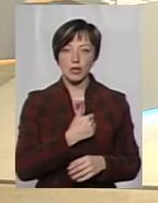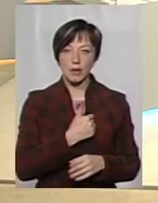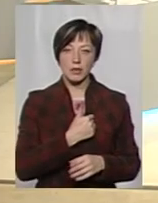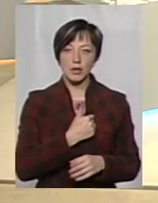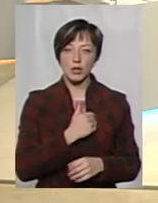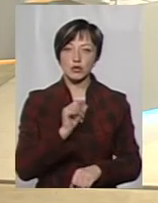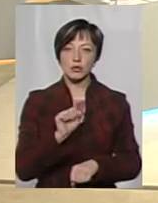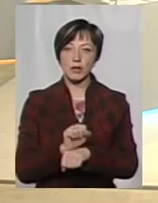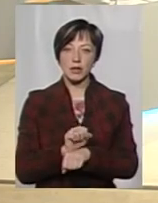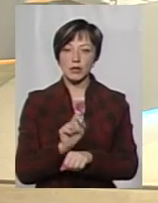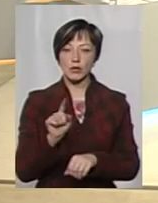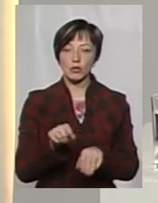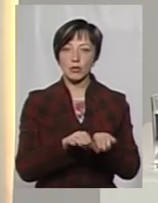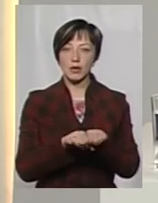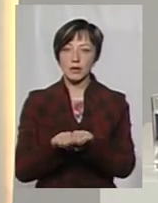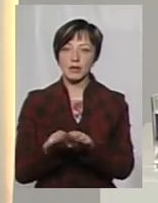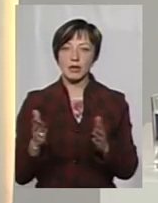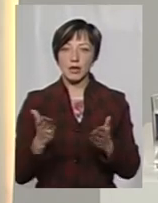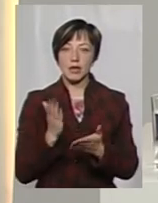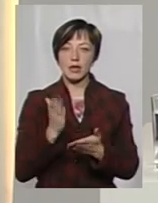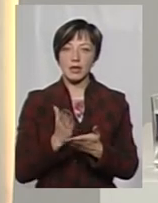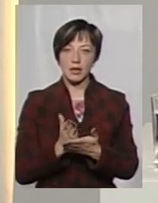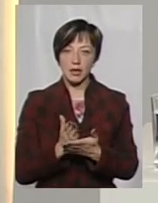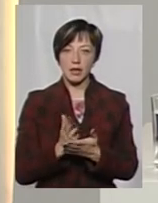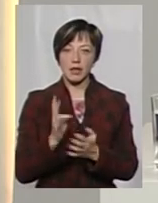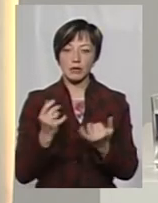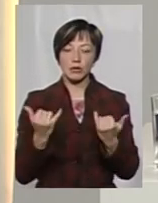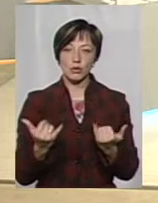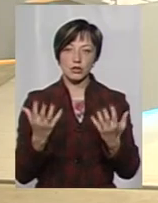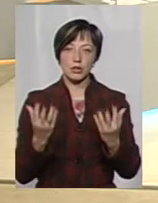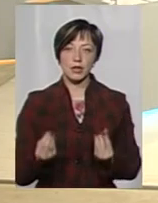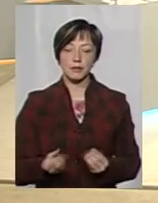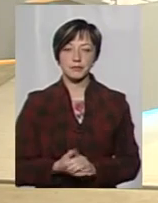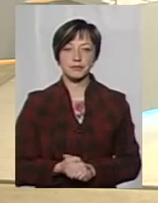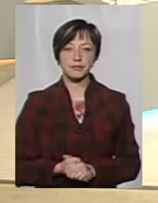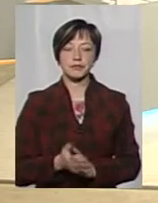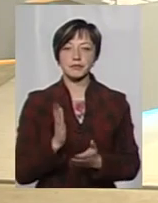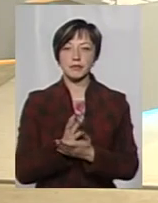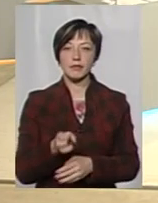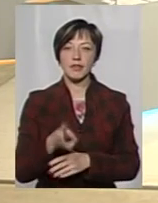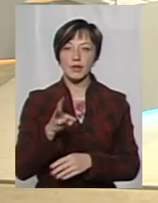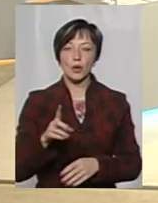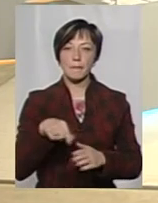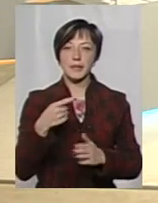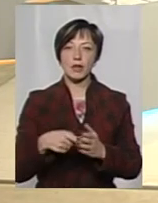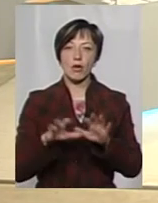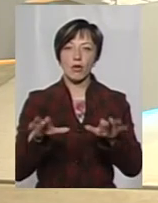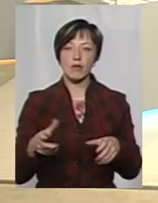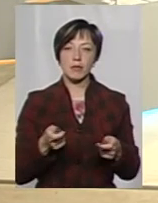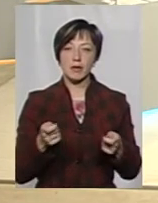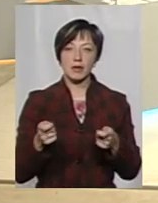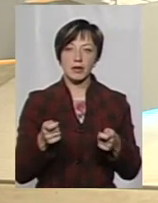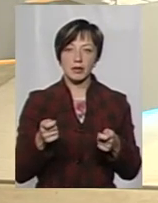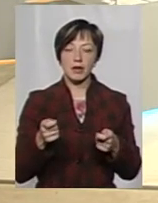зупинити на тому рівні, який вони є на сьогоднішній день. Маємо відео питання від голови правління Хмельницького